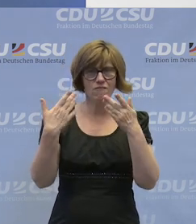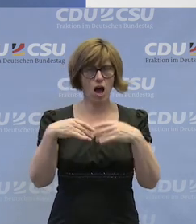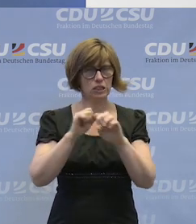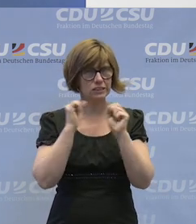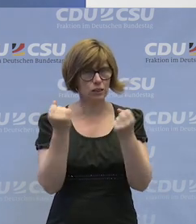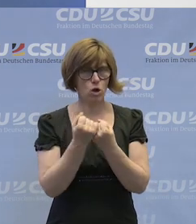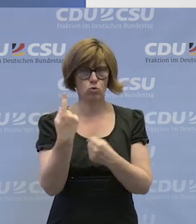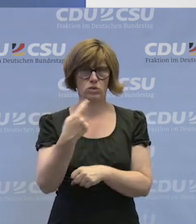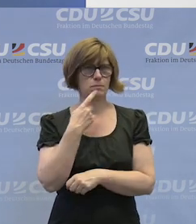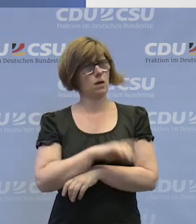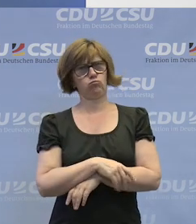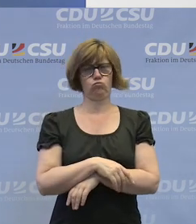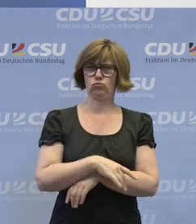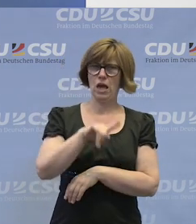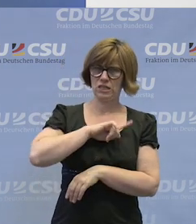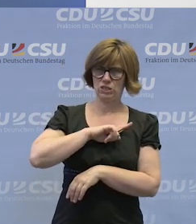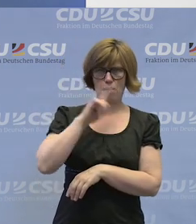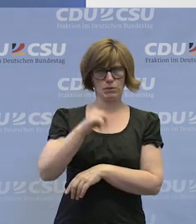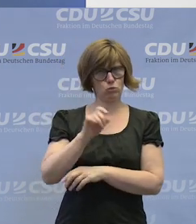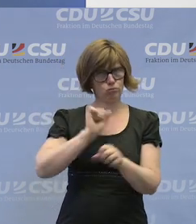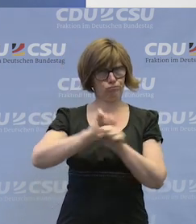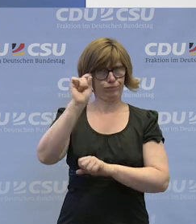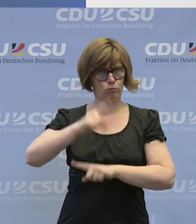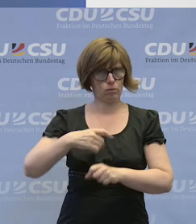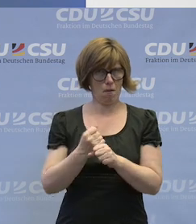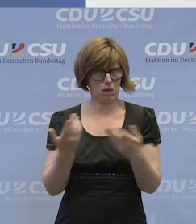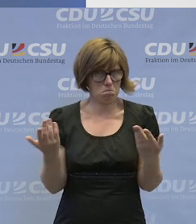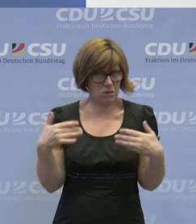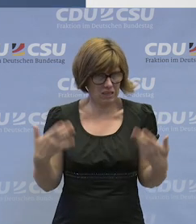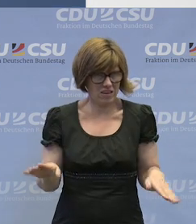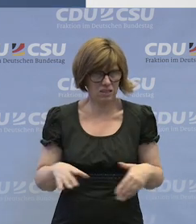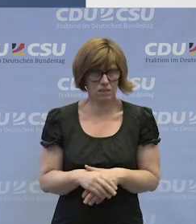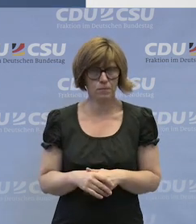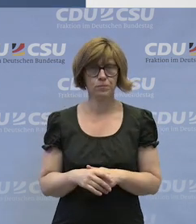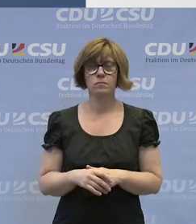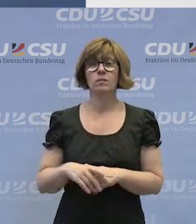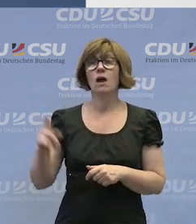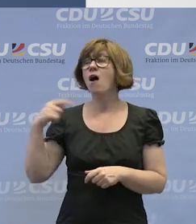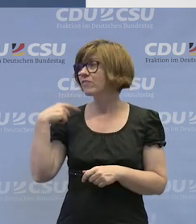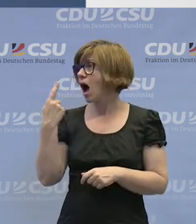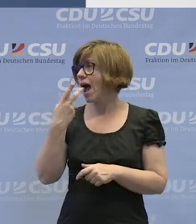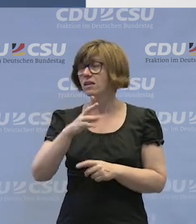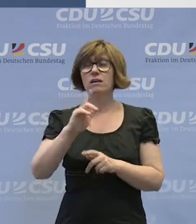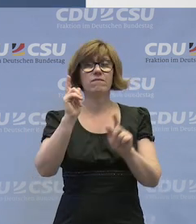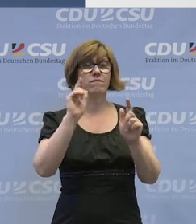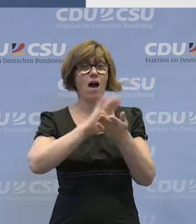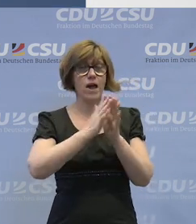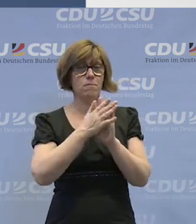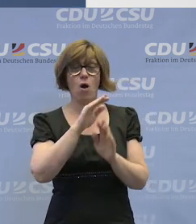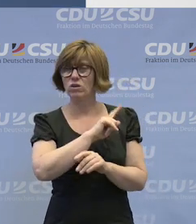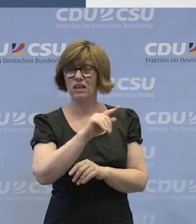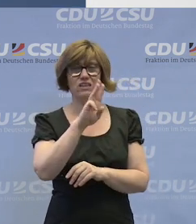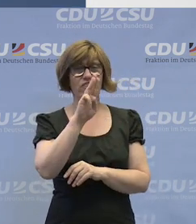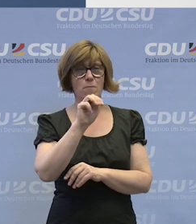Situation, wo Sie gesagt haben, ach jetzt muss ich aber mal ran? Also wir haben einige Vereinbarungen, die wohl nicht in der WMVO stehen,